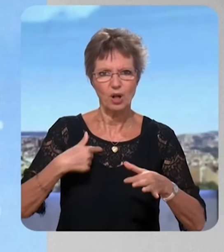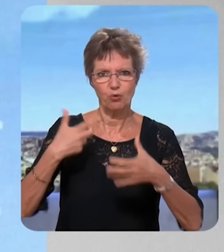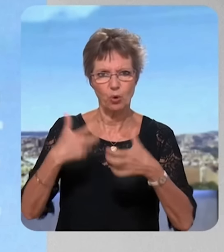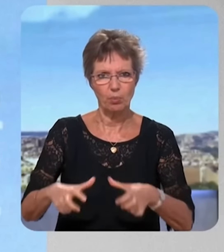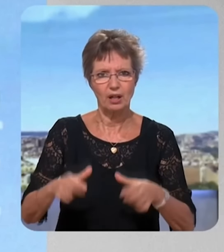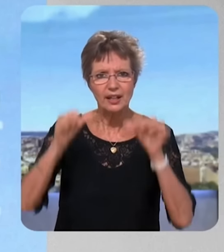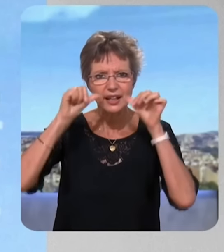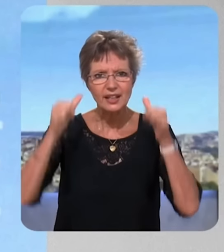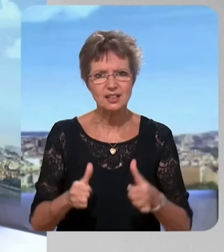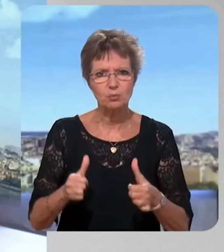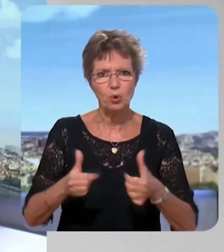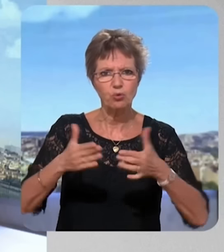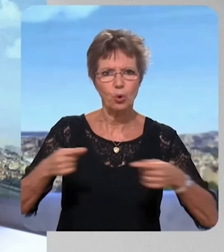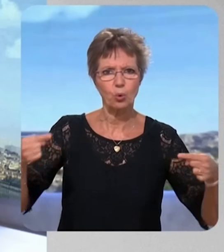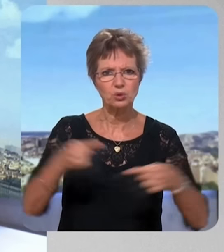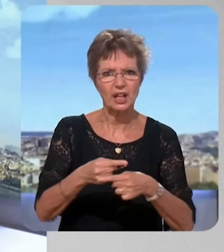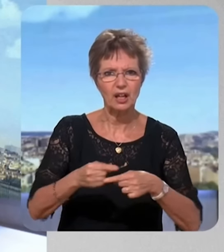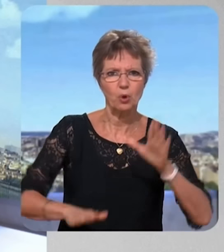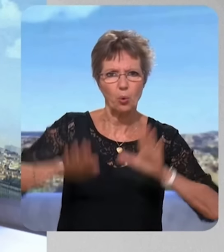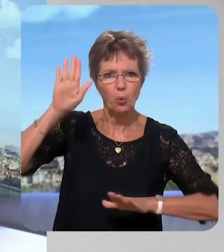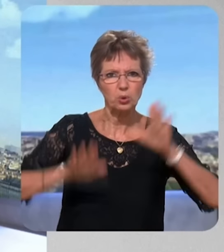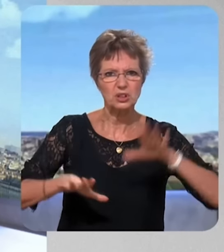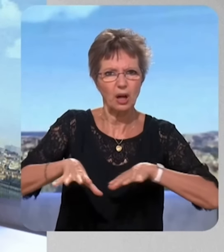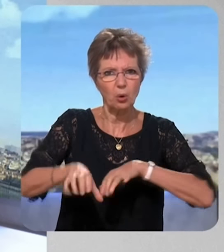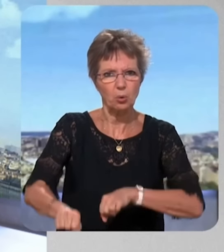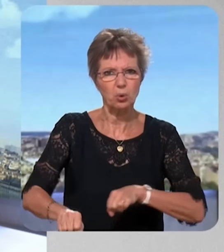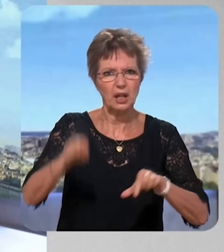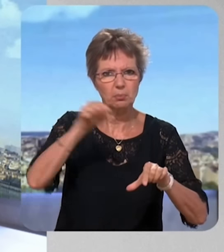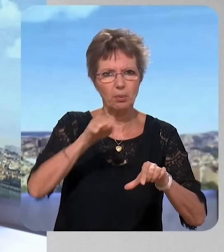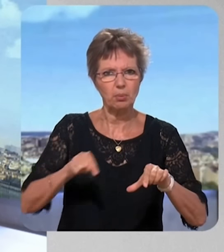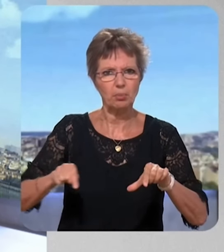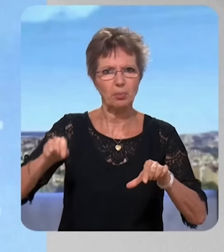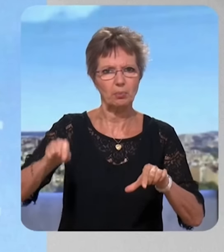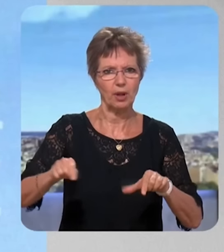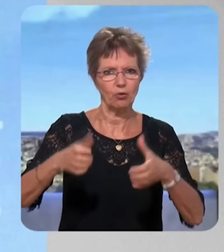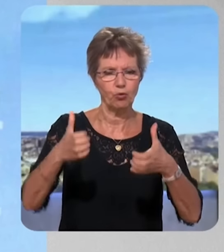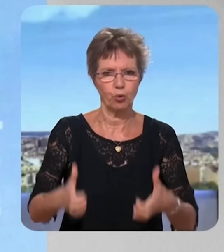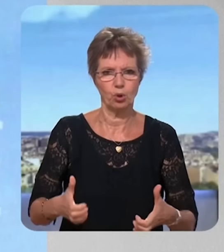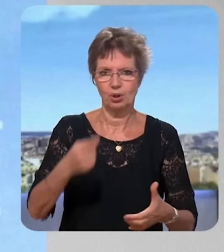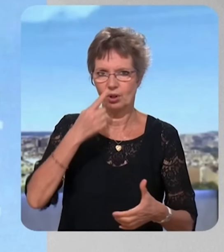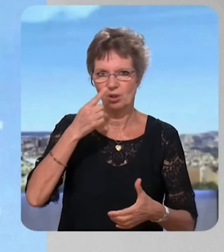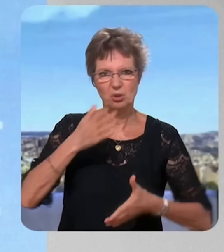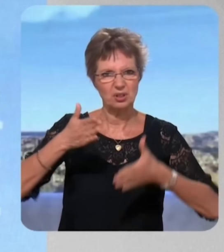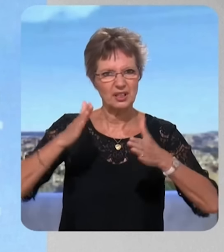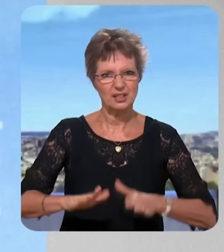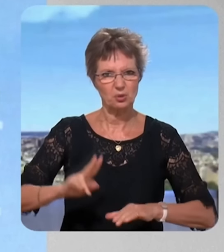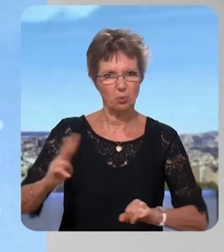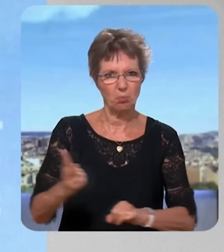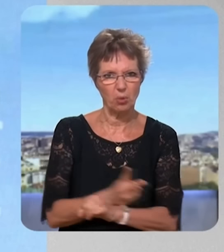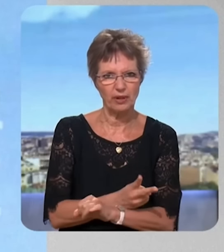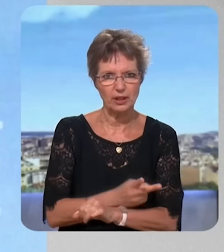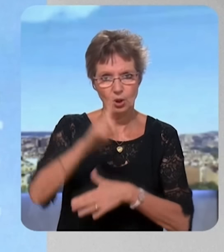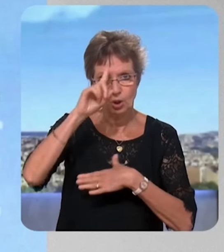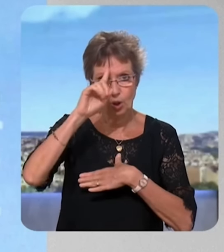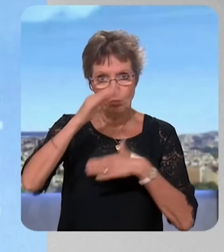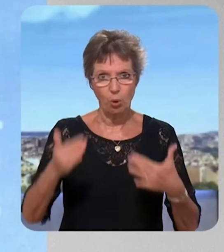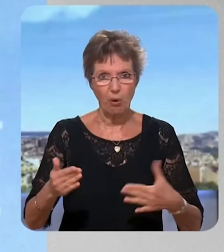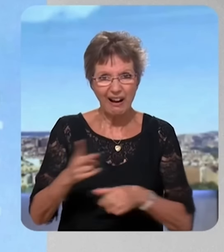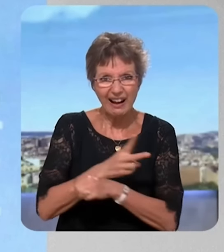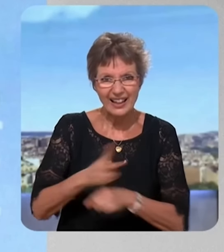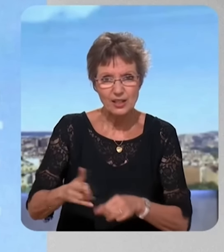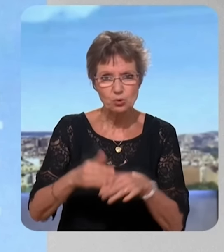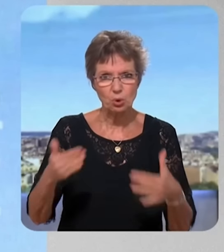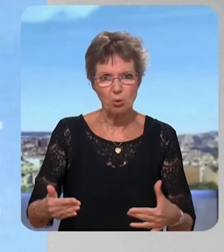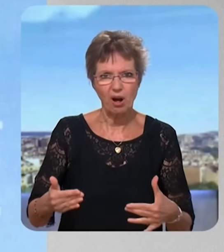fait le choix inverse, il a décidé de présenter un maximum de candidats Reconquête partout, je considère que c'est une mauvaise décision, parce qu'une fois de plus c'est prendre le risque de